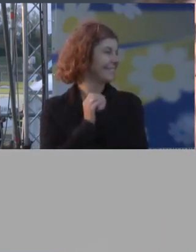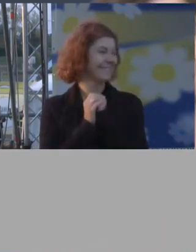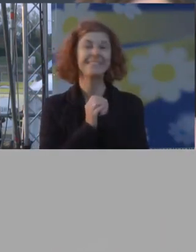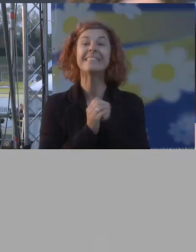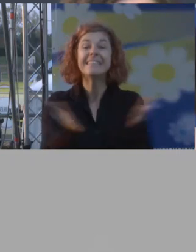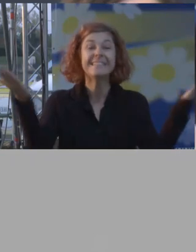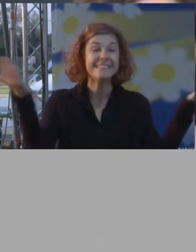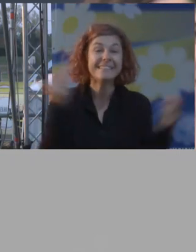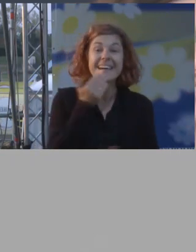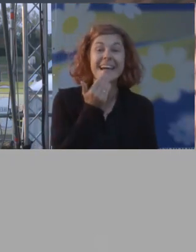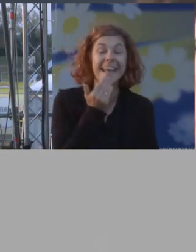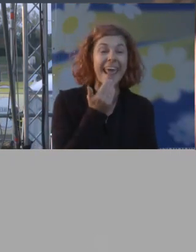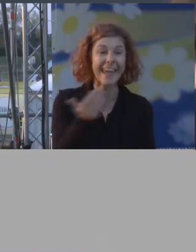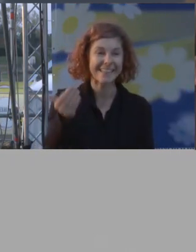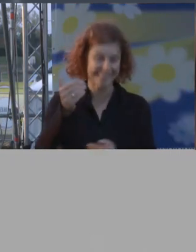Grazie